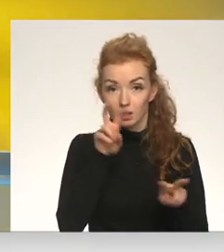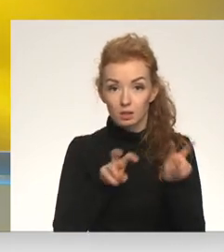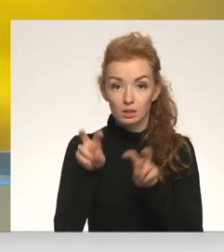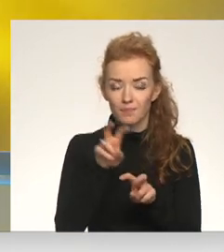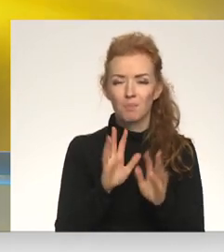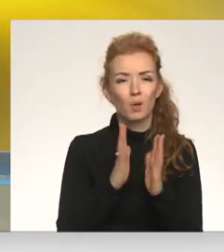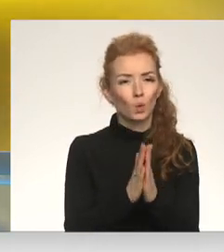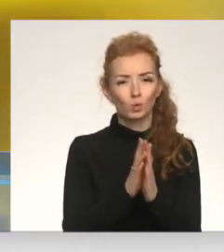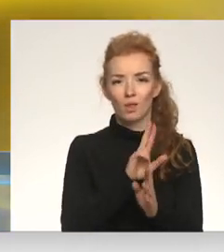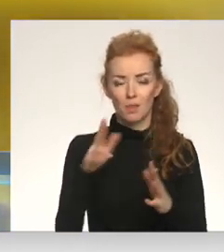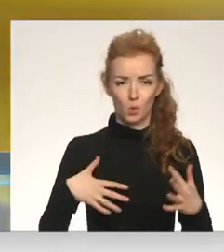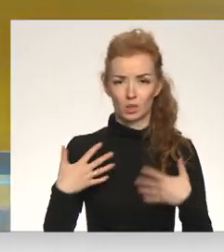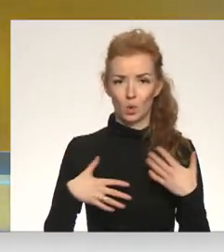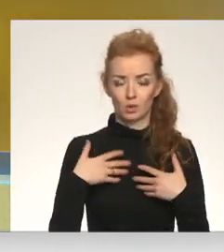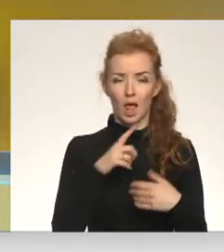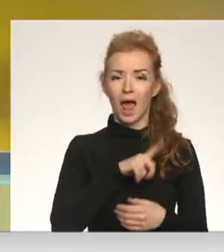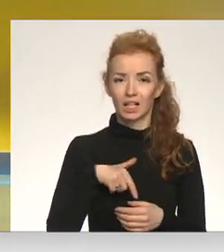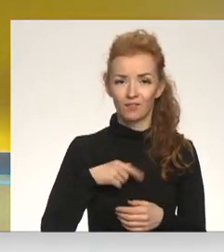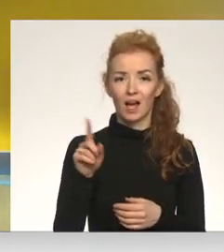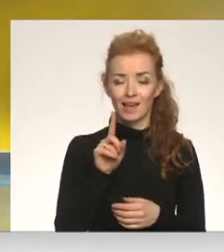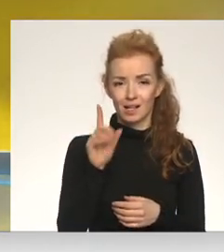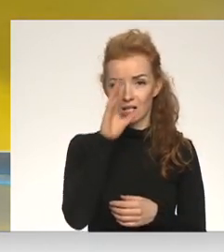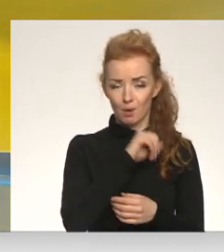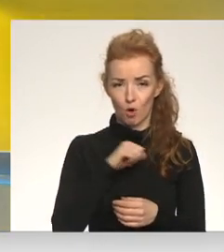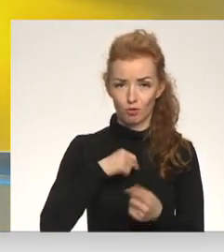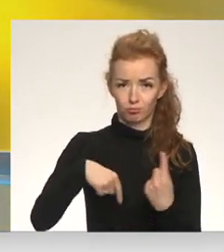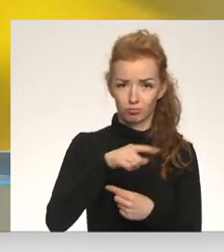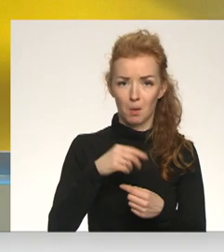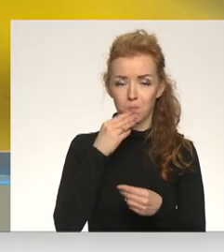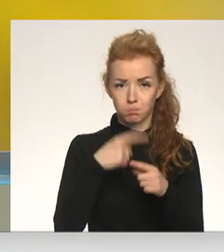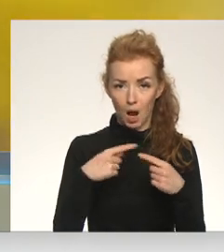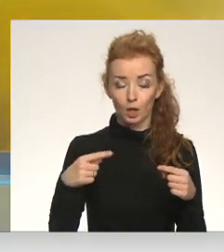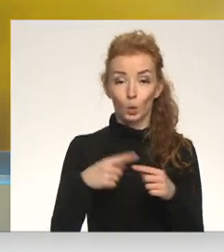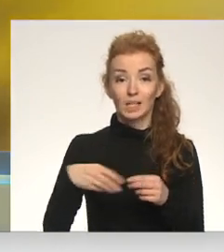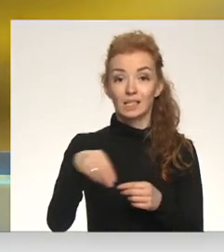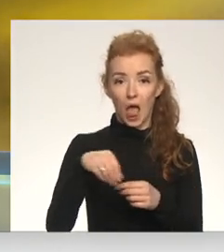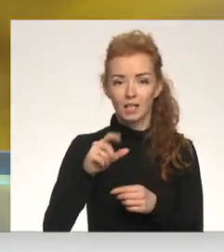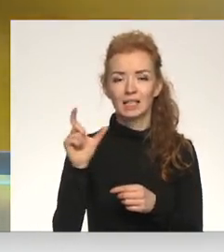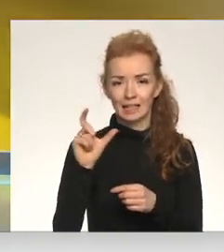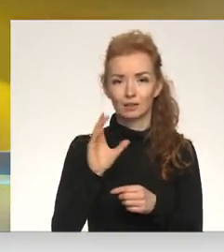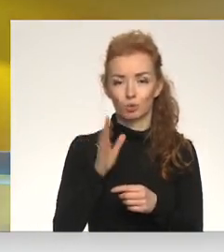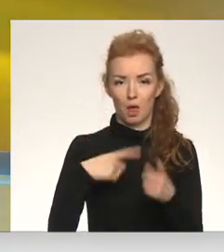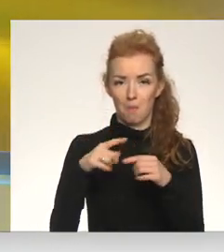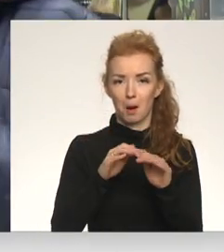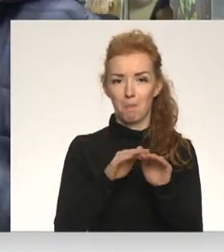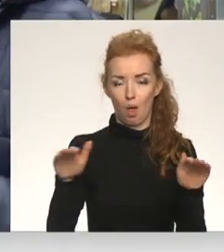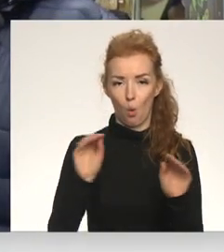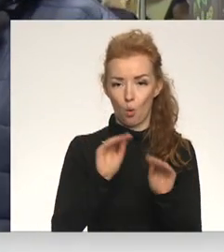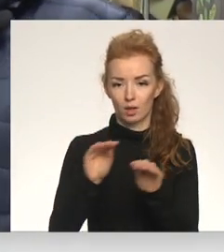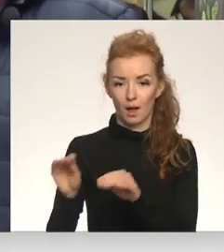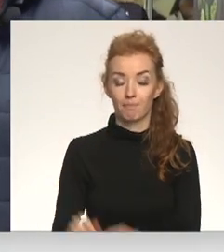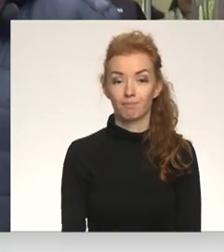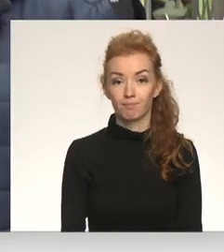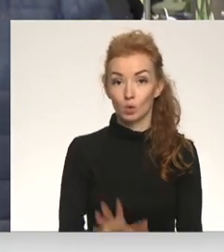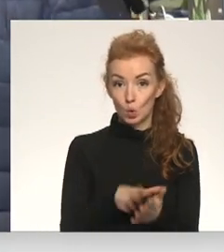ļauties panikai, jo Latvijas spēja sevi apgādāt ar pārtiku un arī sāles veikalos atkal atgriezīsies jau pavisam drīzi. Kopš